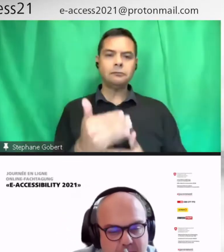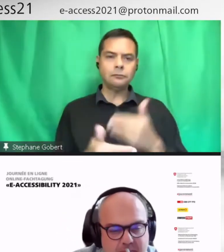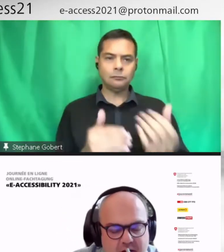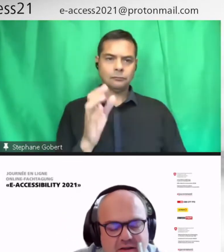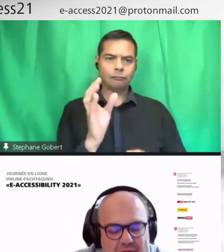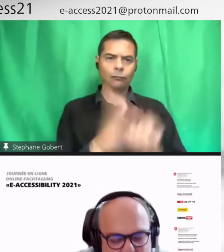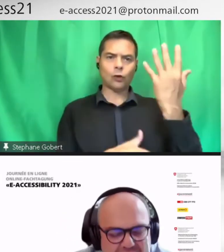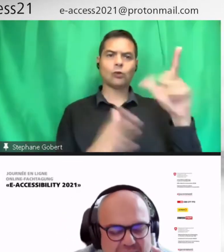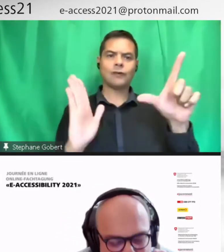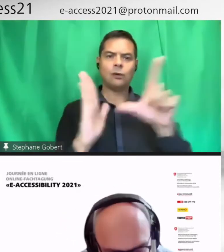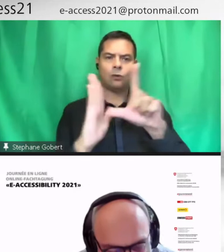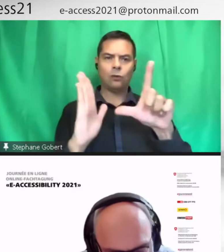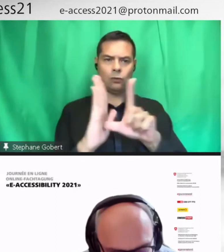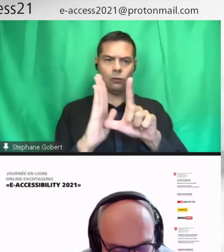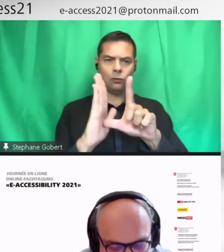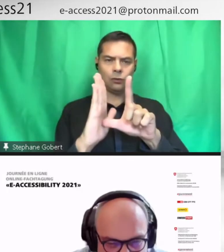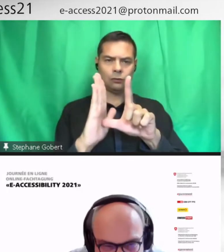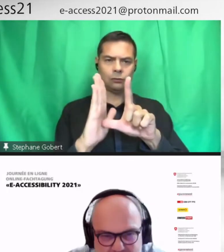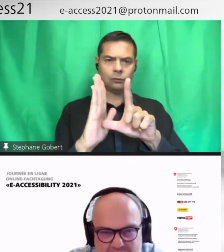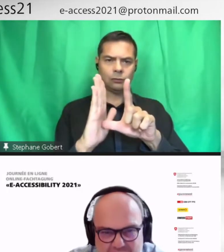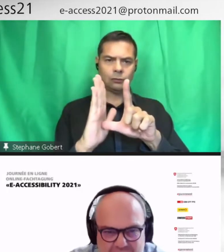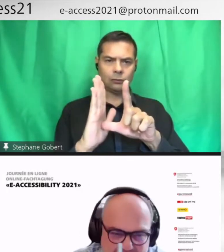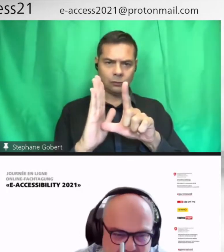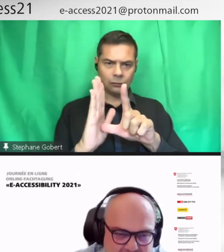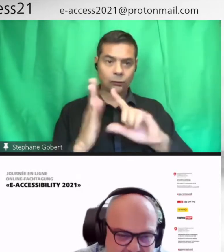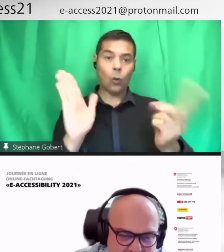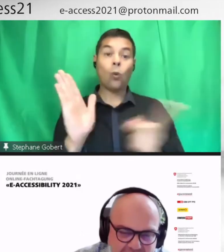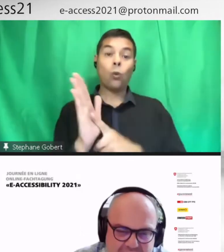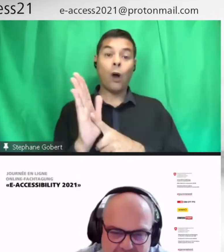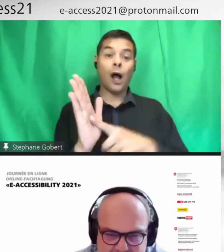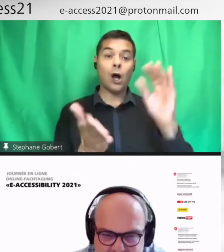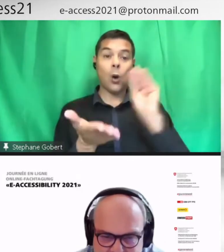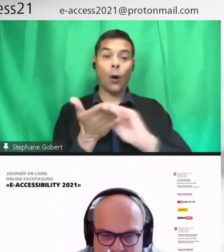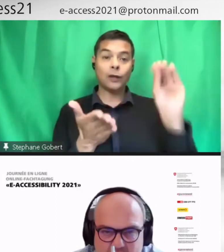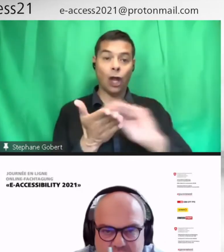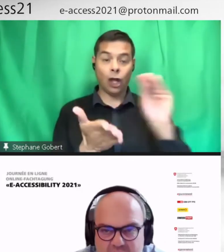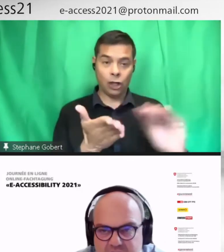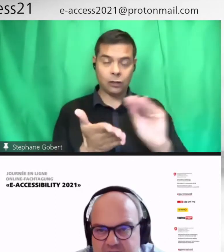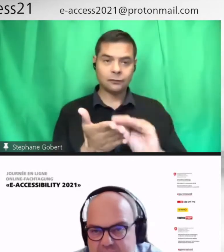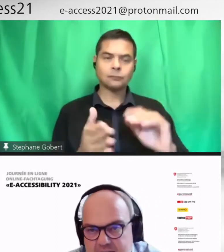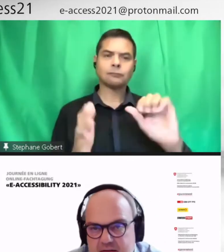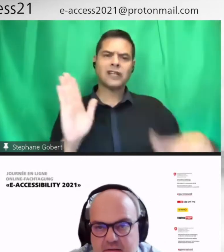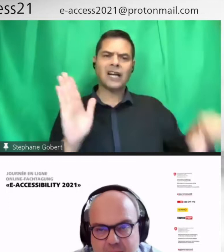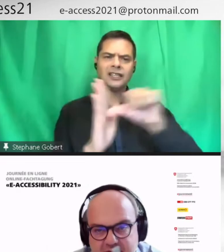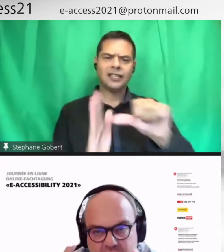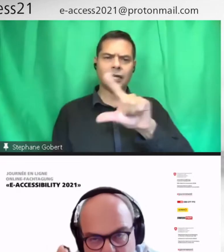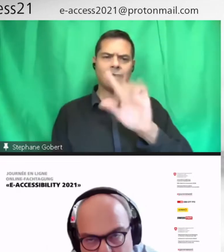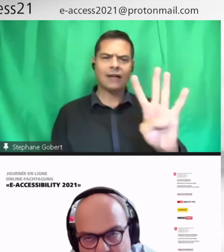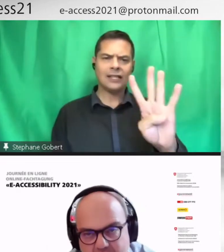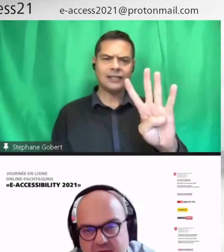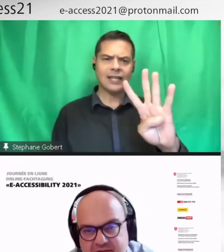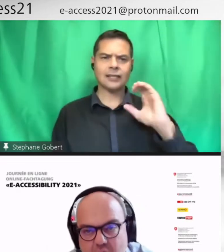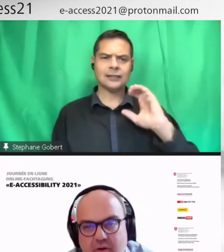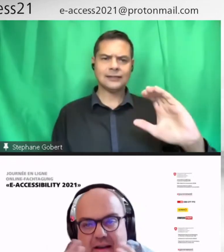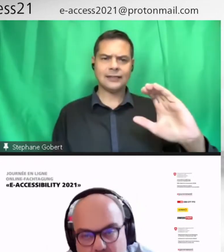d'auteur, dans l'article 24c, on élargit le cercle des personnes qui ont droit à des